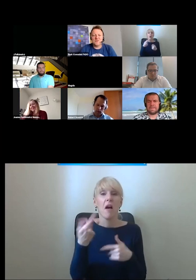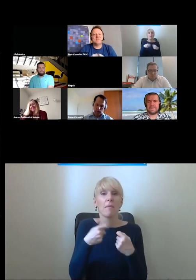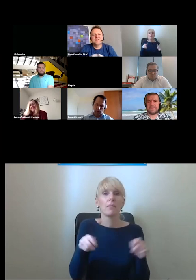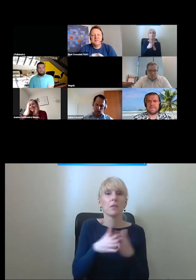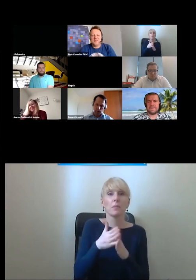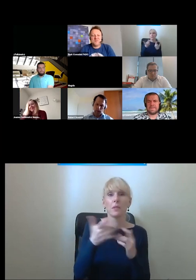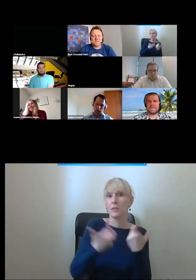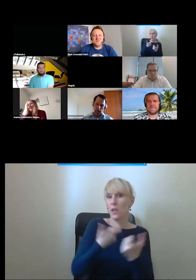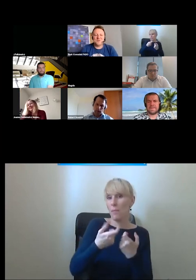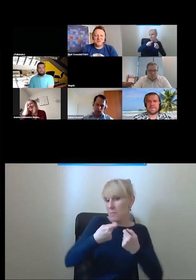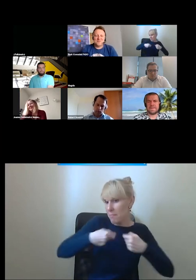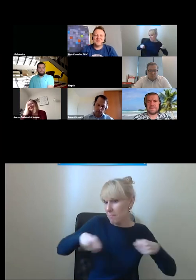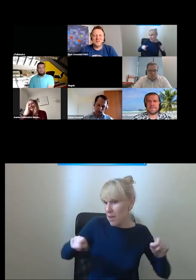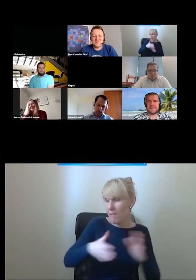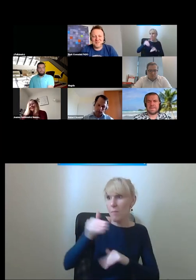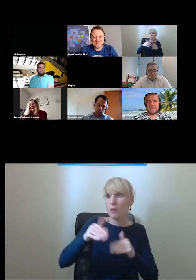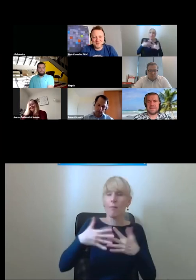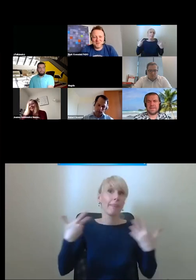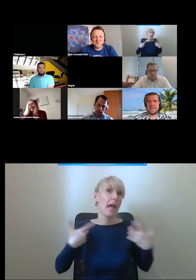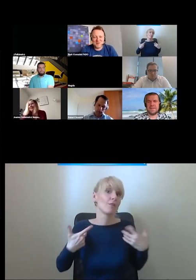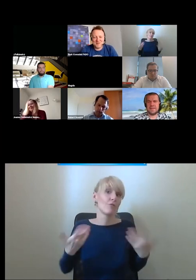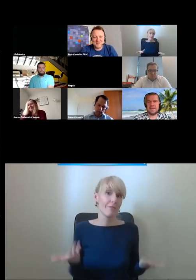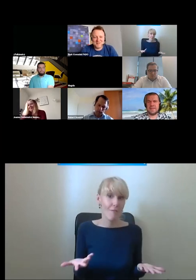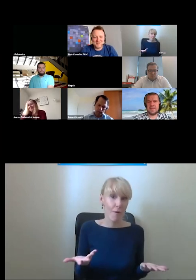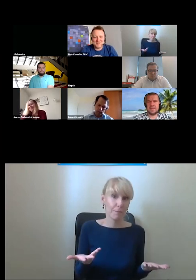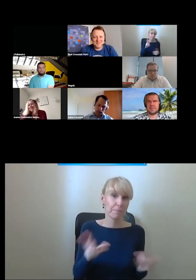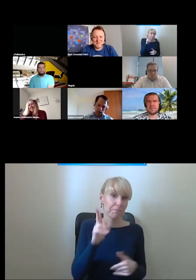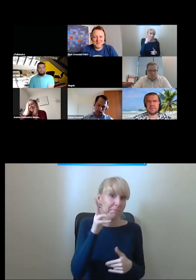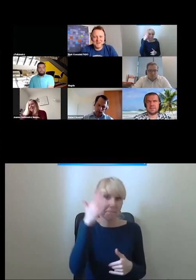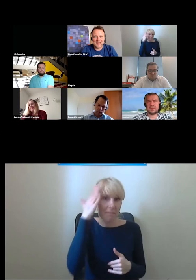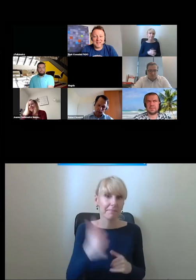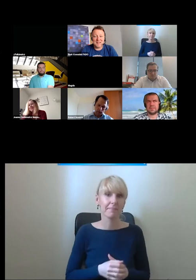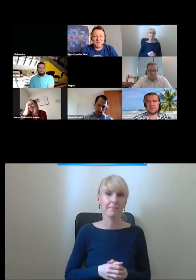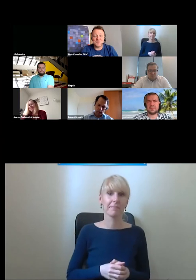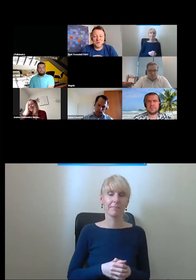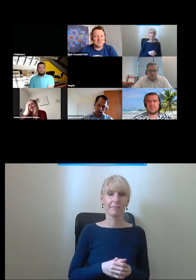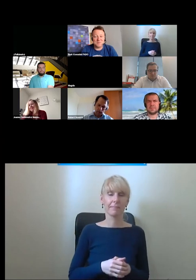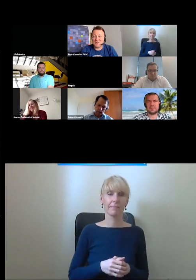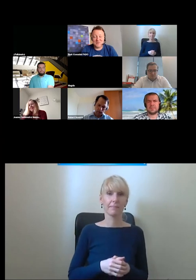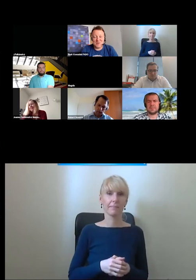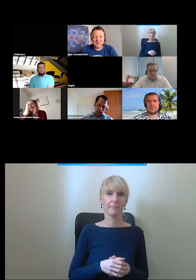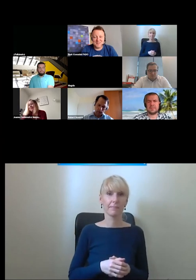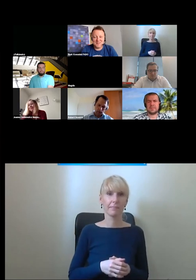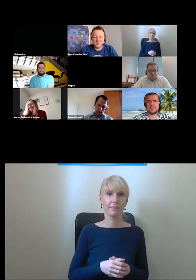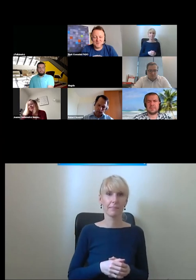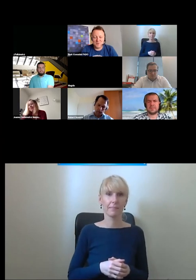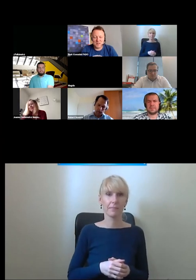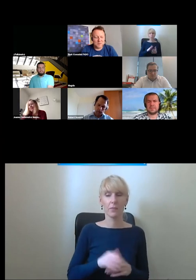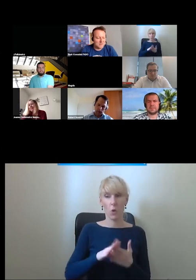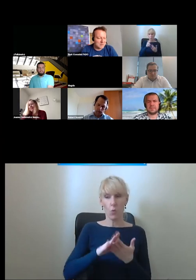żywo i będziemy mogli wtedy jeszcze więcej o tym na ten emocjonujący bez wątpienia